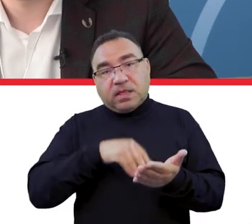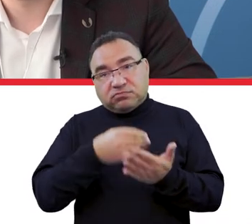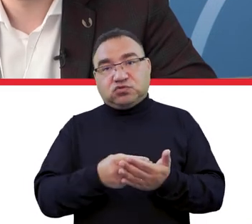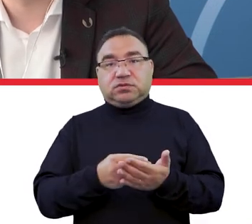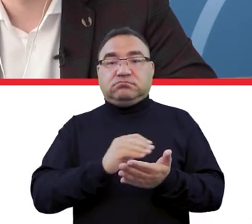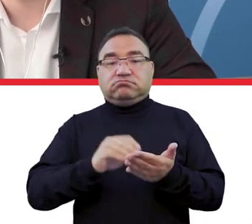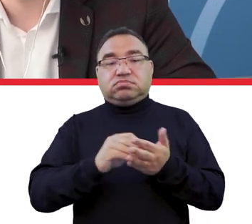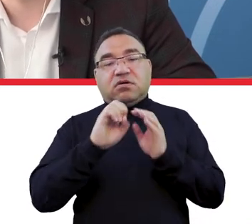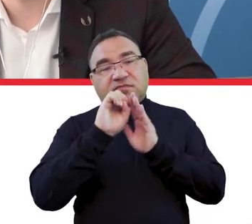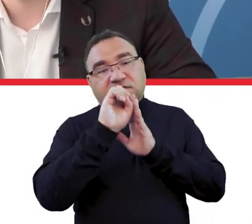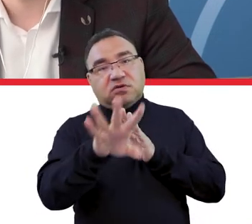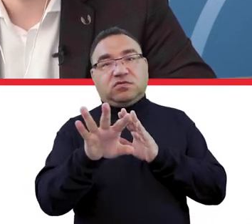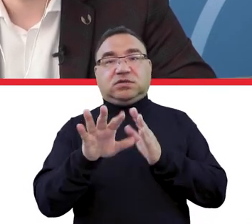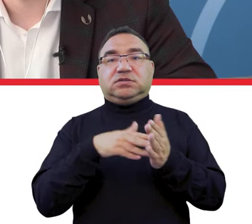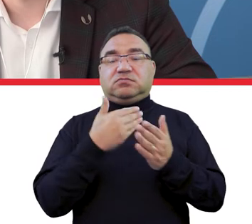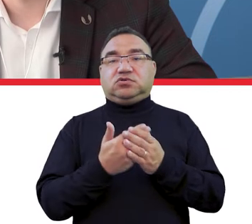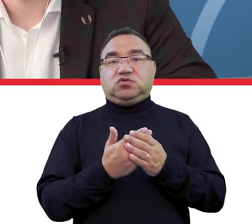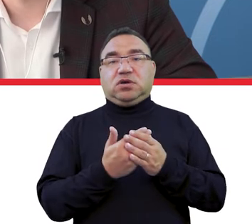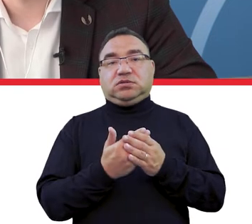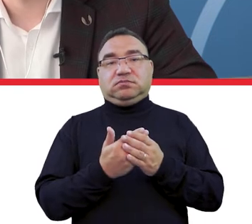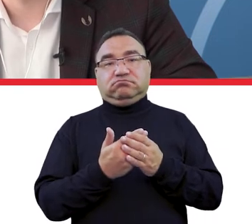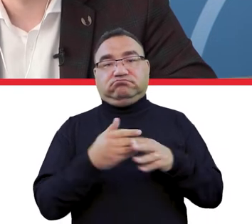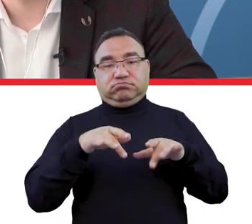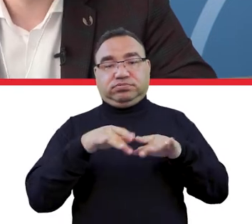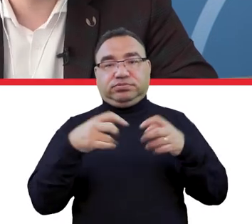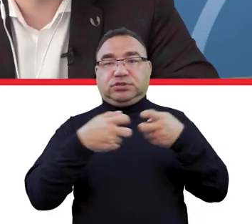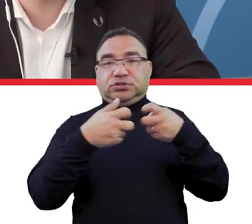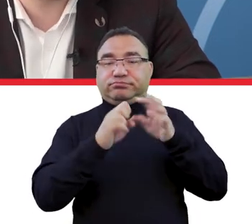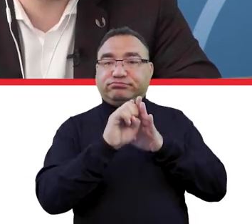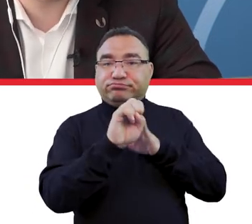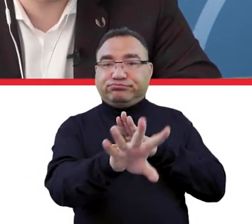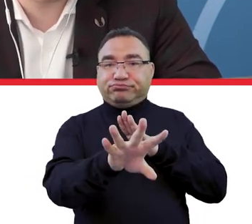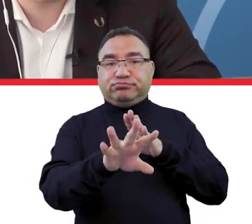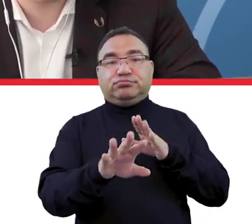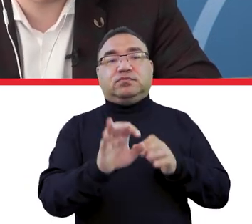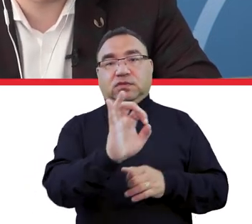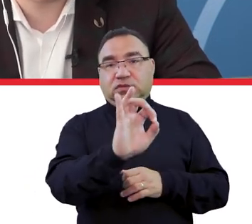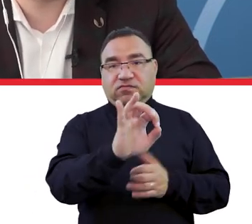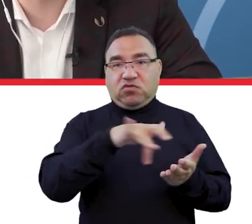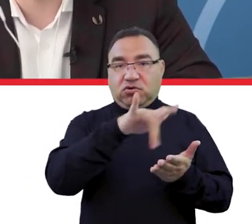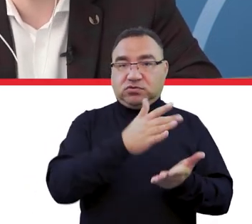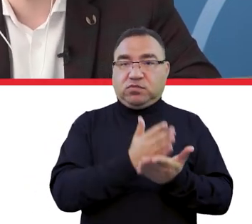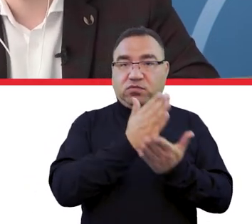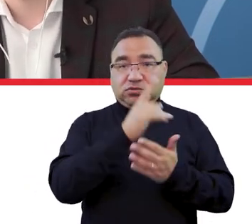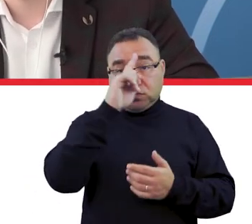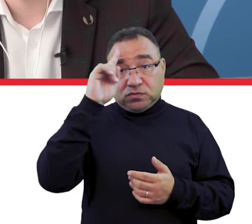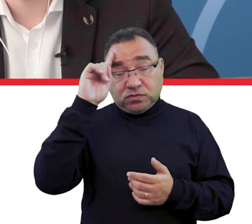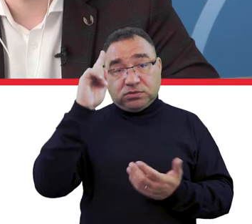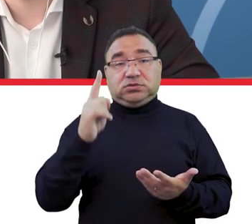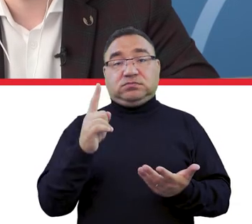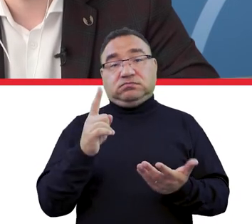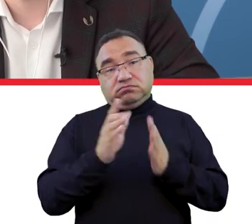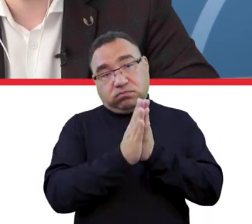formie dokumentu elektronicznego, czyli drogą elektroniczną można przesłać na skrzynkę podawczą Ośrodka Pomocy Społecznej.